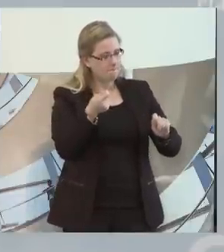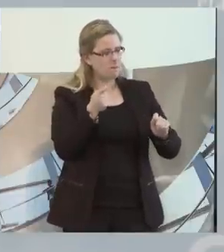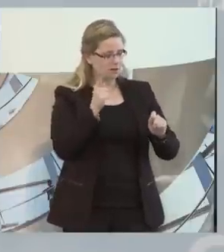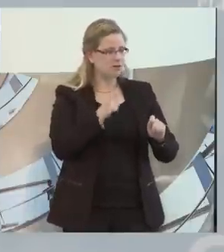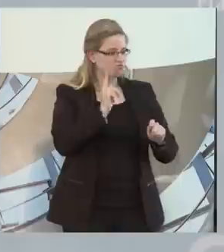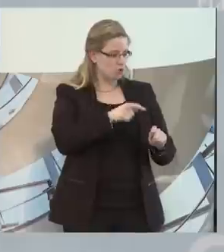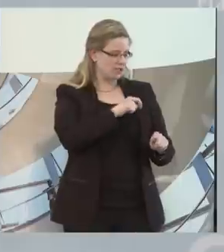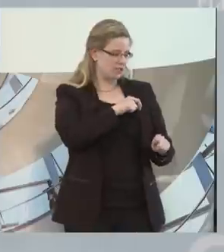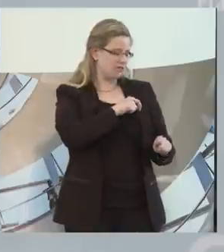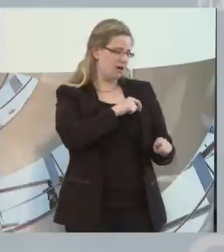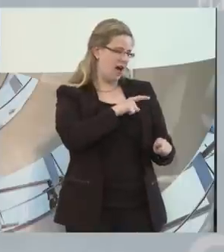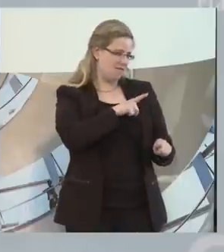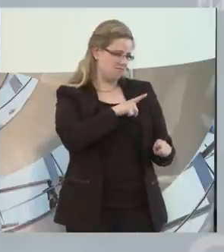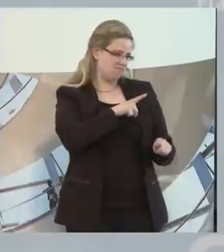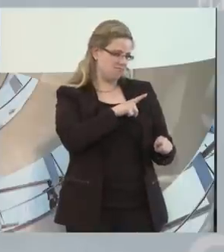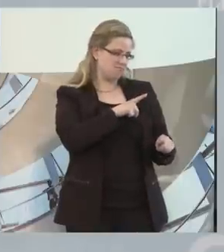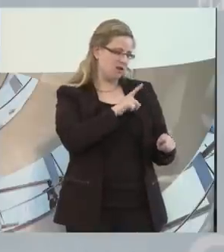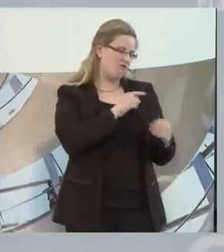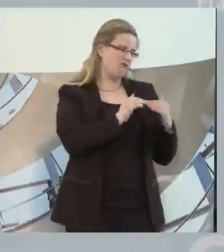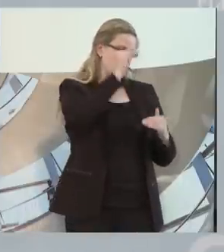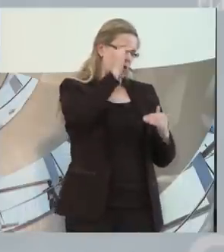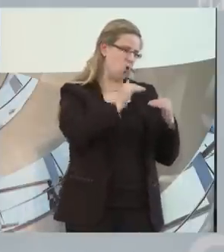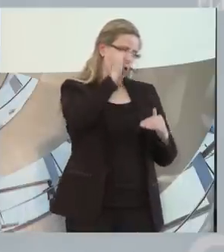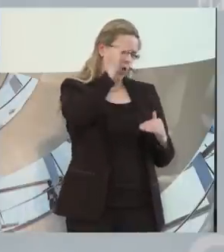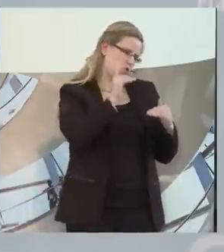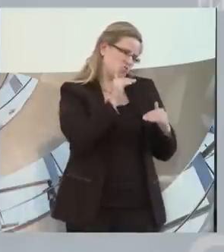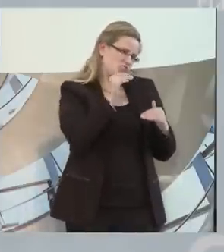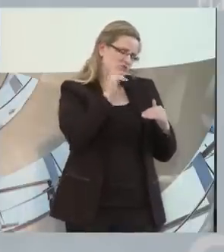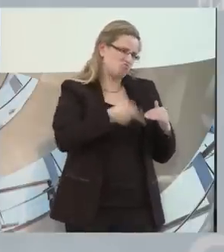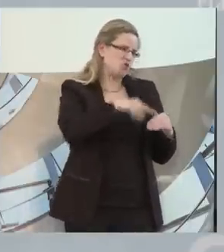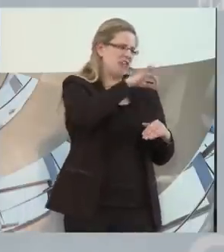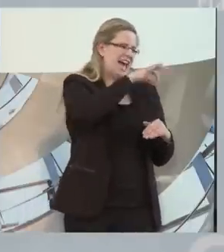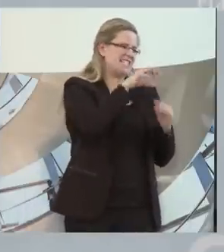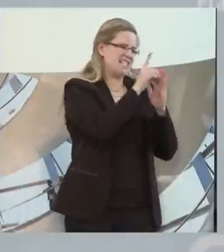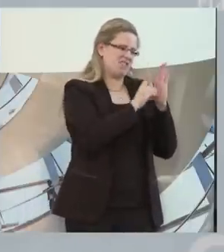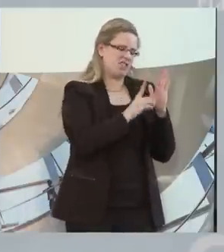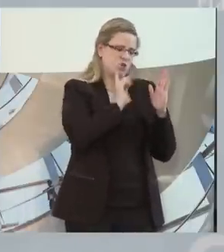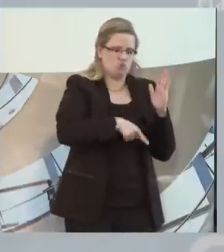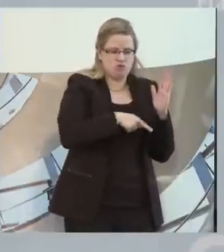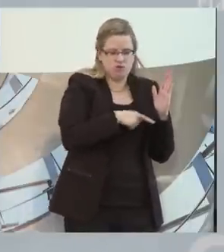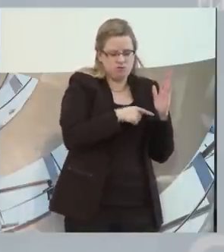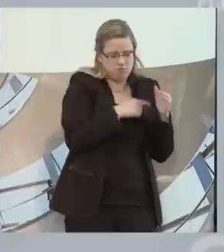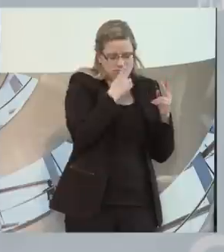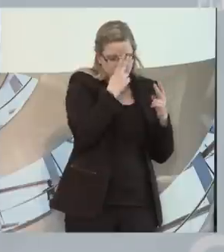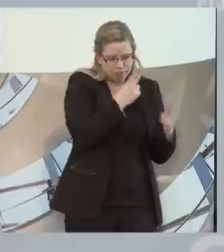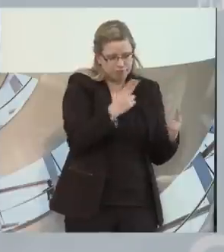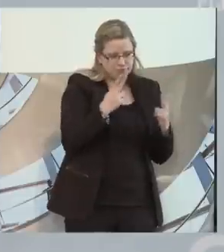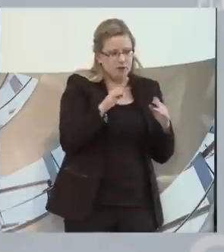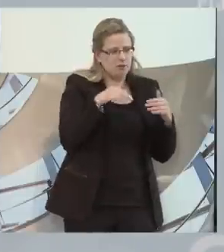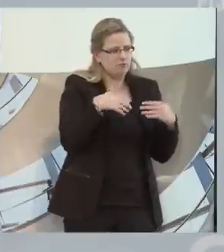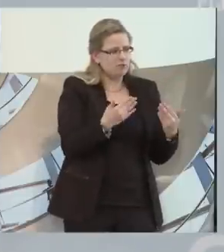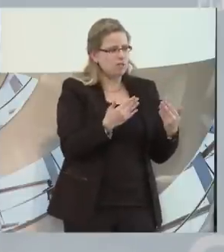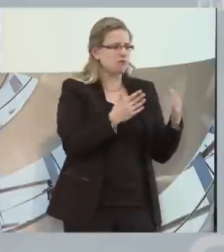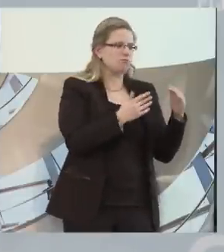welcher Höhe das dann ist und so, das muss man da auch mal Einzeldefinitionen überlassen. Ja, es gibt immer